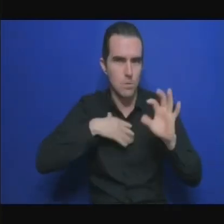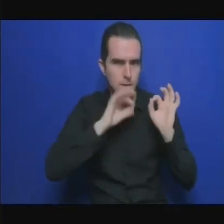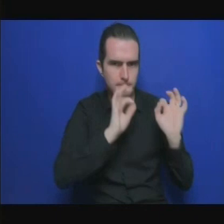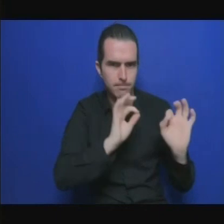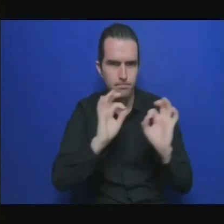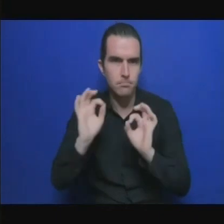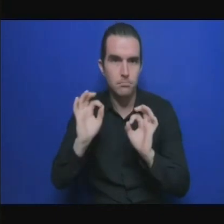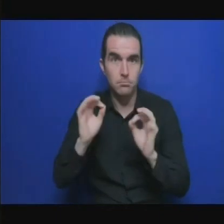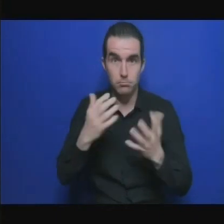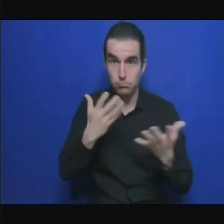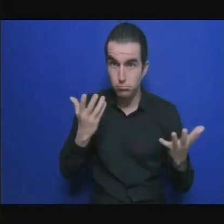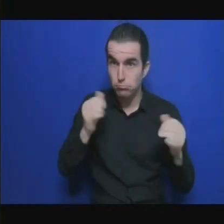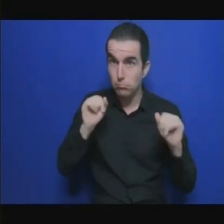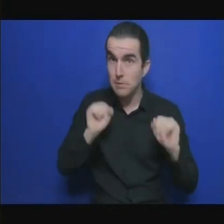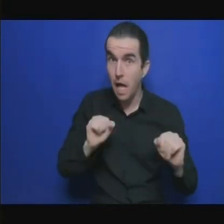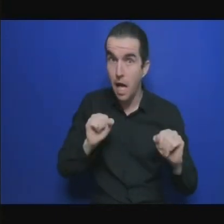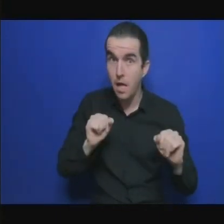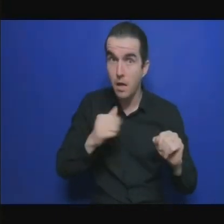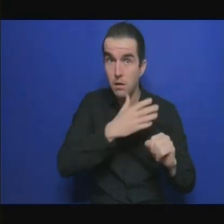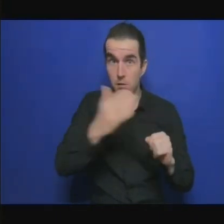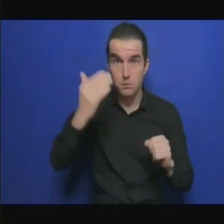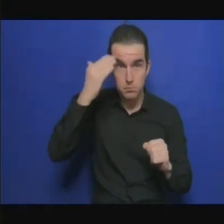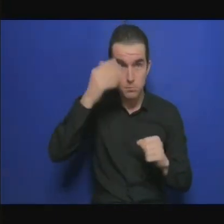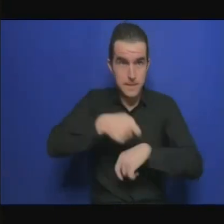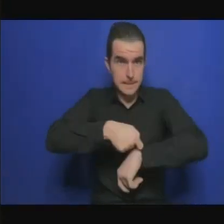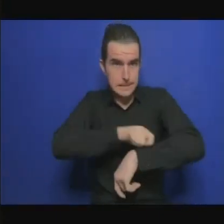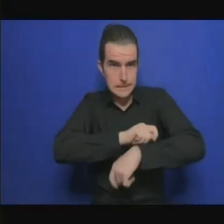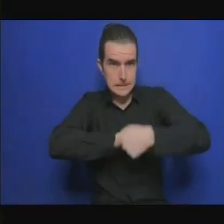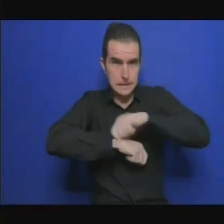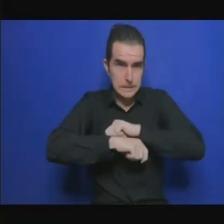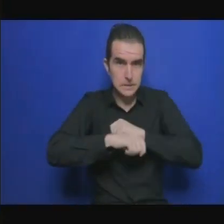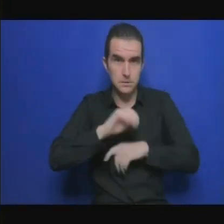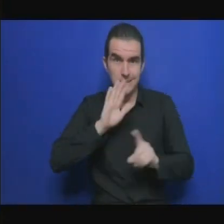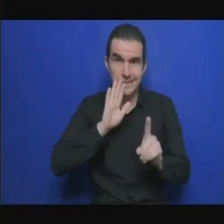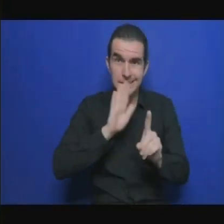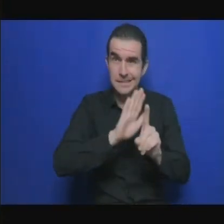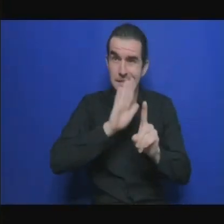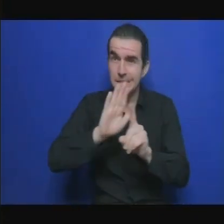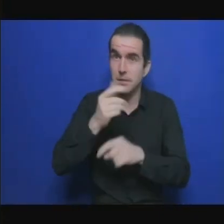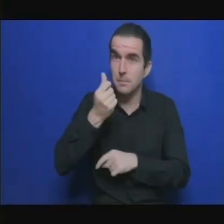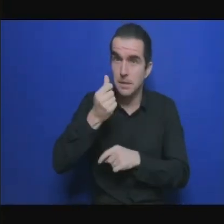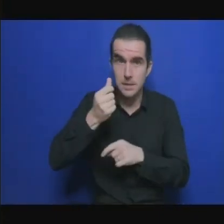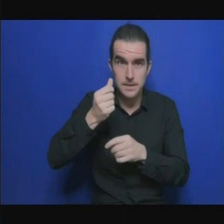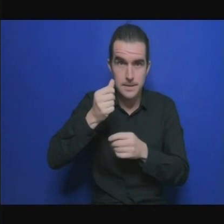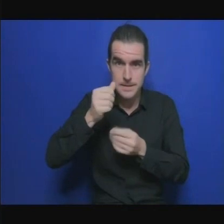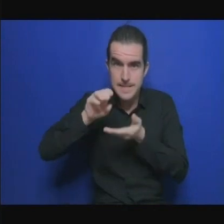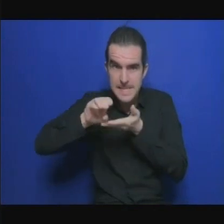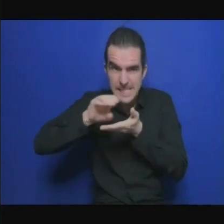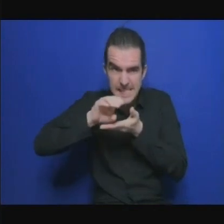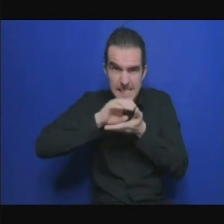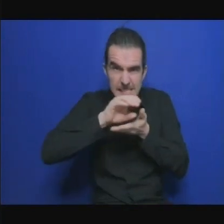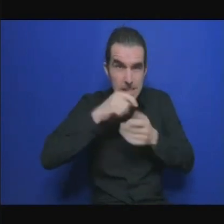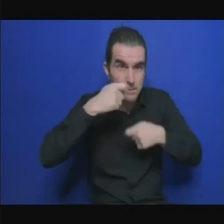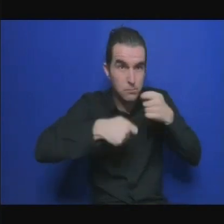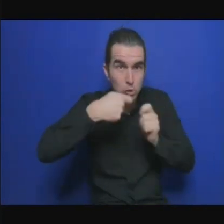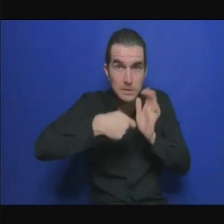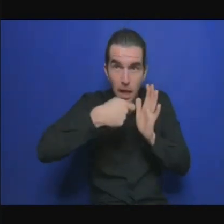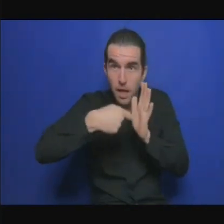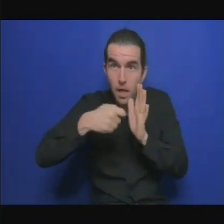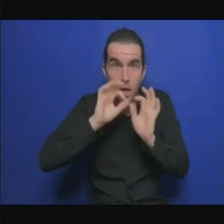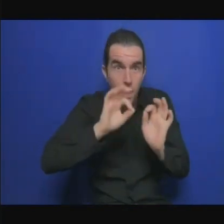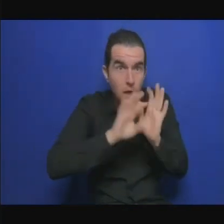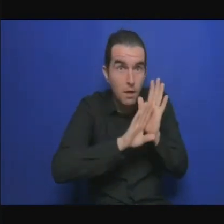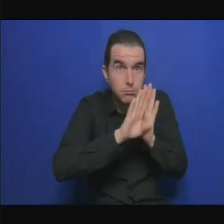la mise en avant de projets d'énergie renouvelable voilà les aspects que les pays africains doivent prendre en compte au Nigeria